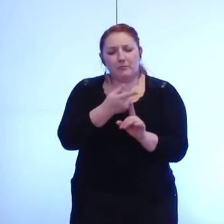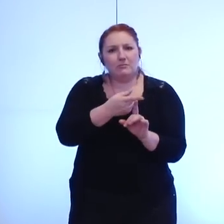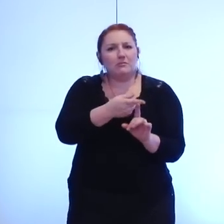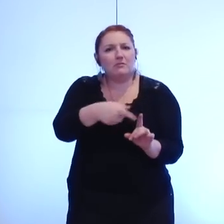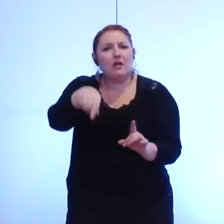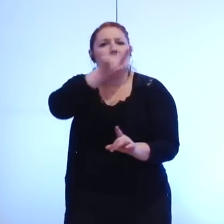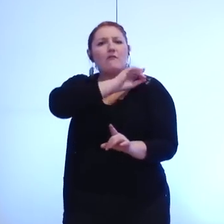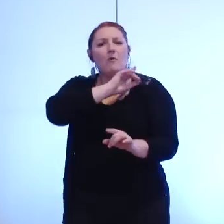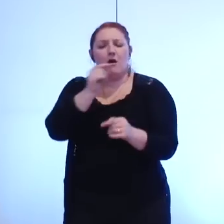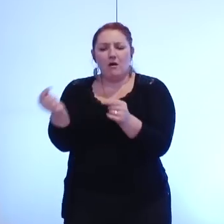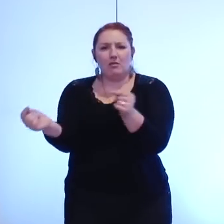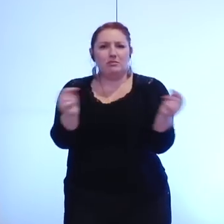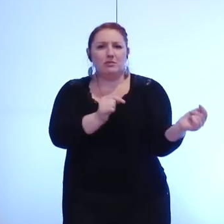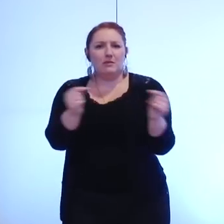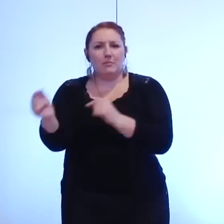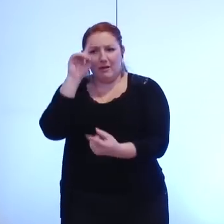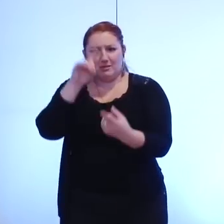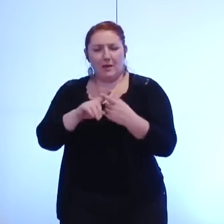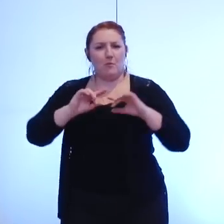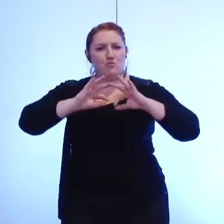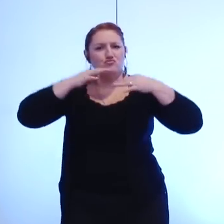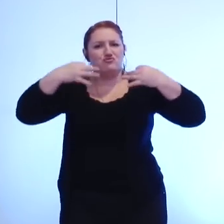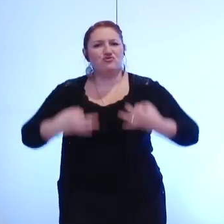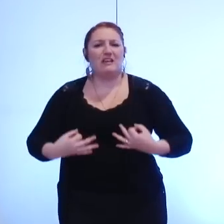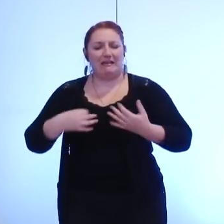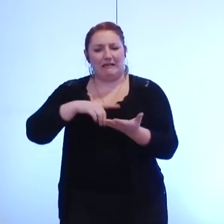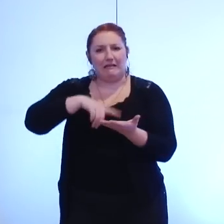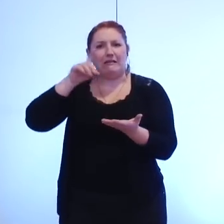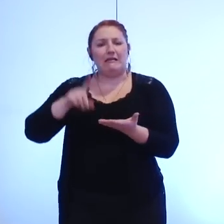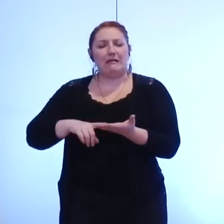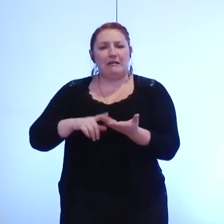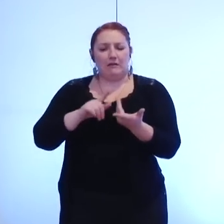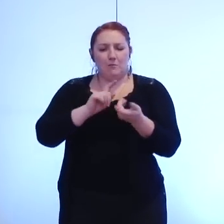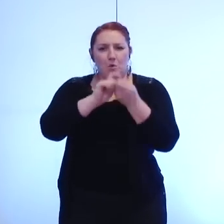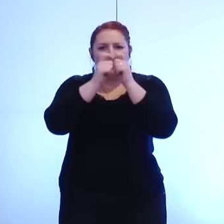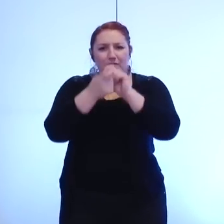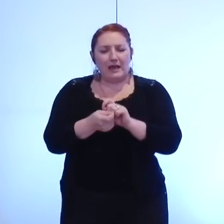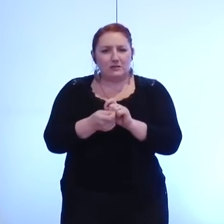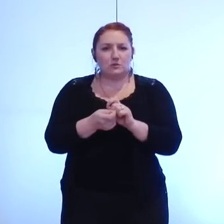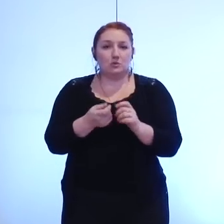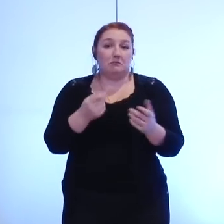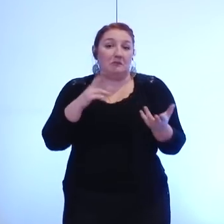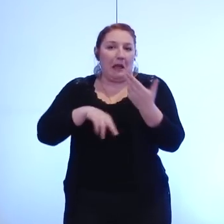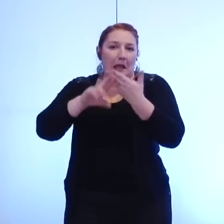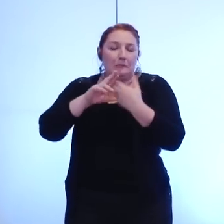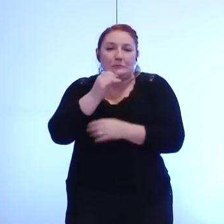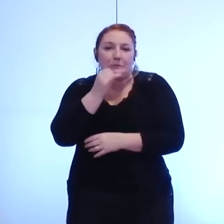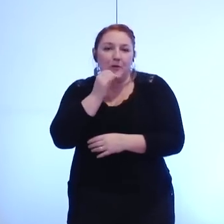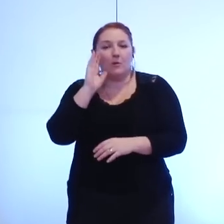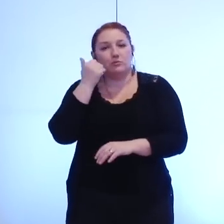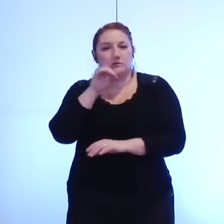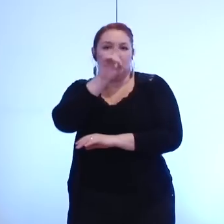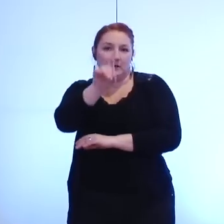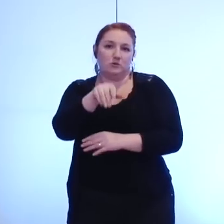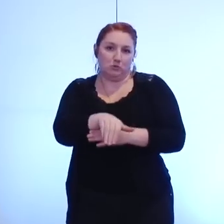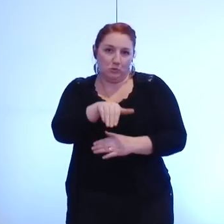débat sur la décision modificative budgétaire, et n'ayant pas eu réponse, cela déclenche ma question de ce soir. Il